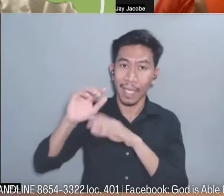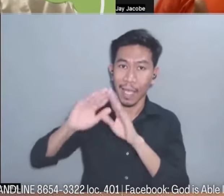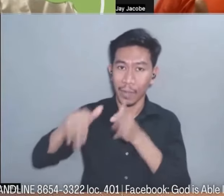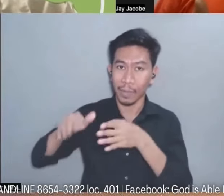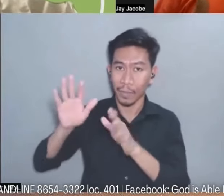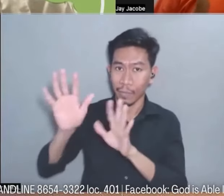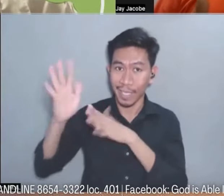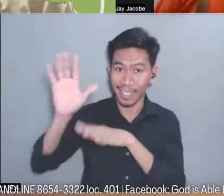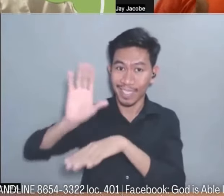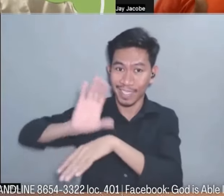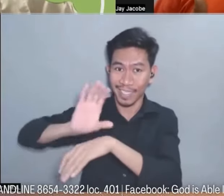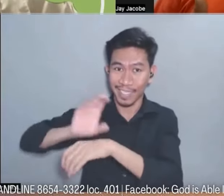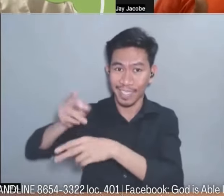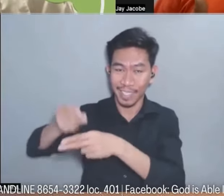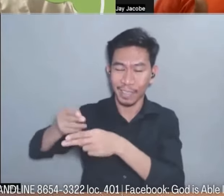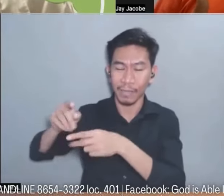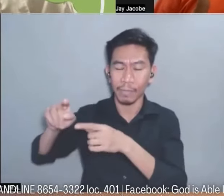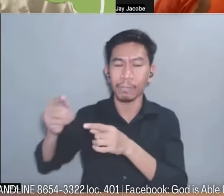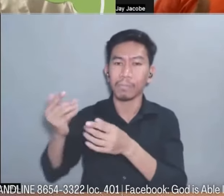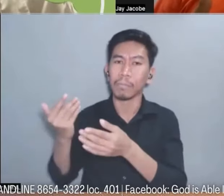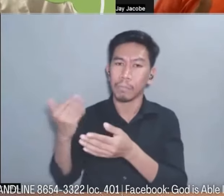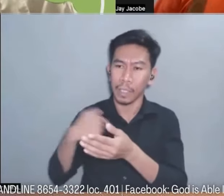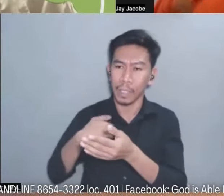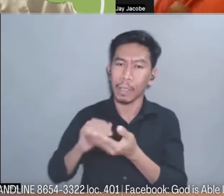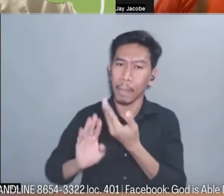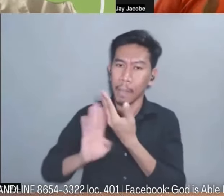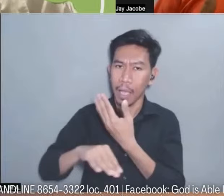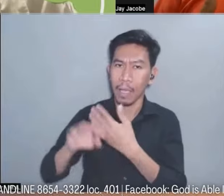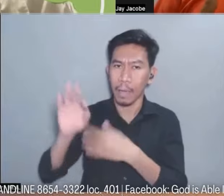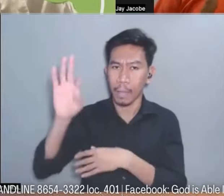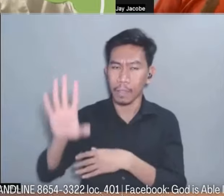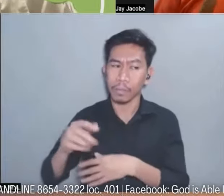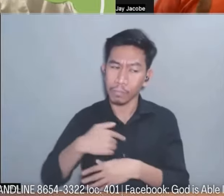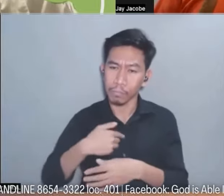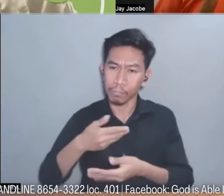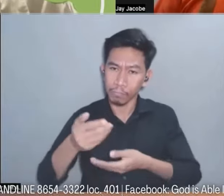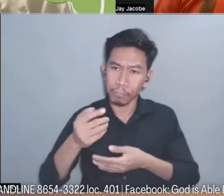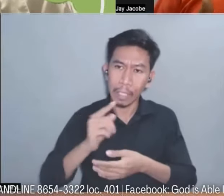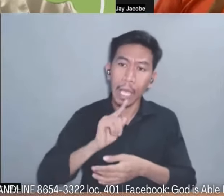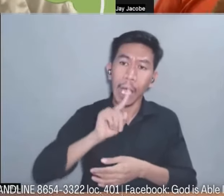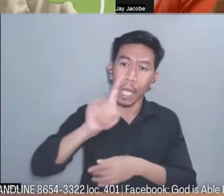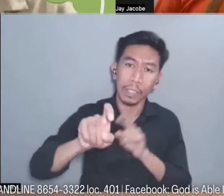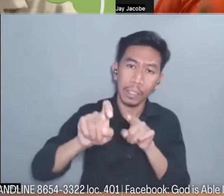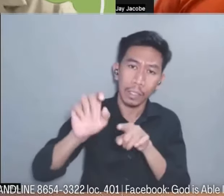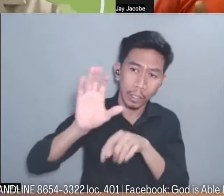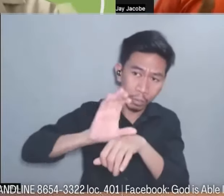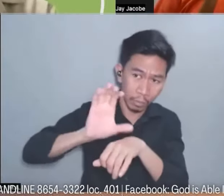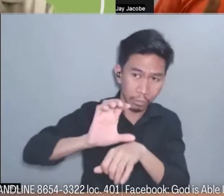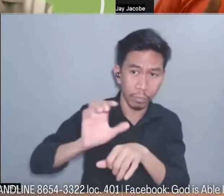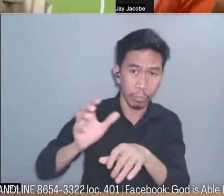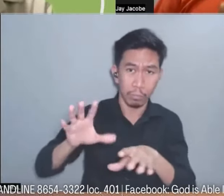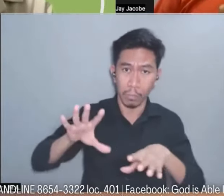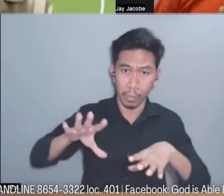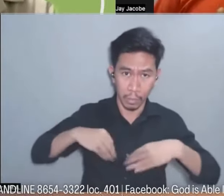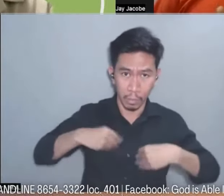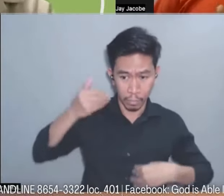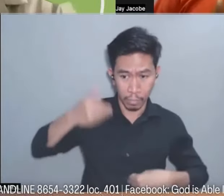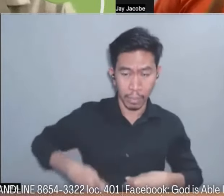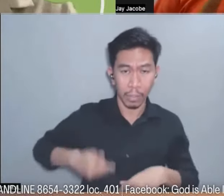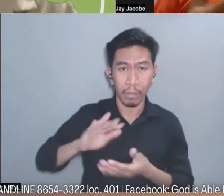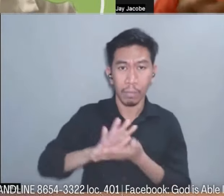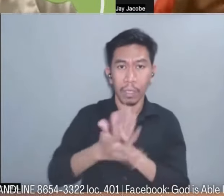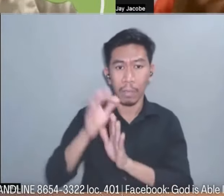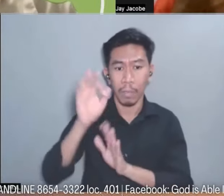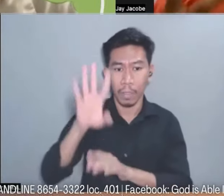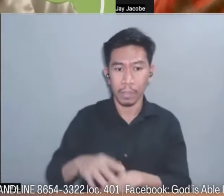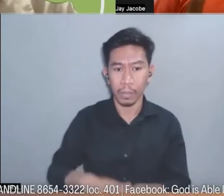kinausap ko po ang church if they are willing to accept me again to be a pastor an administrative pastor and